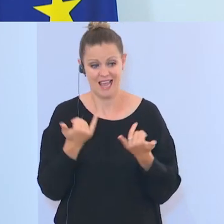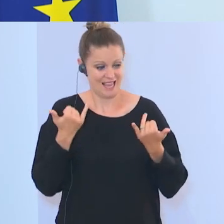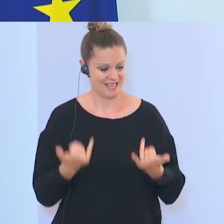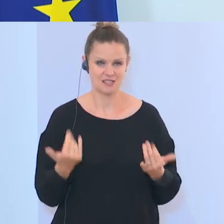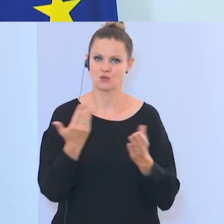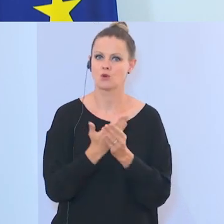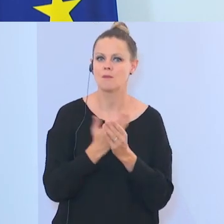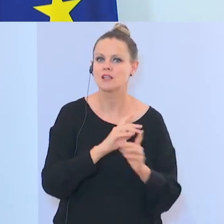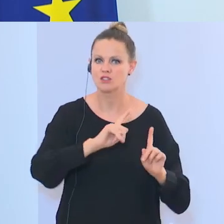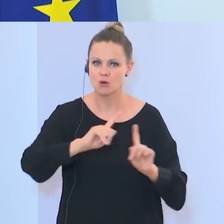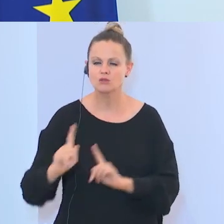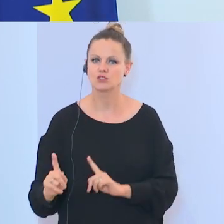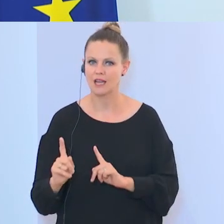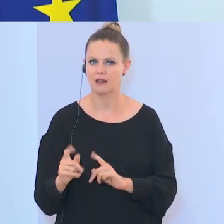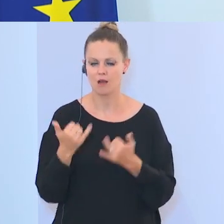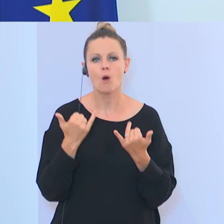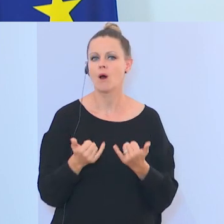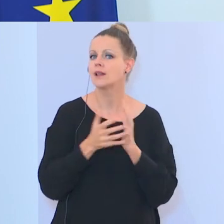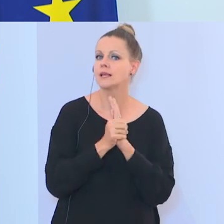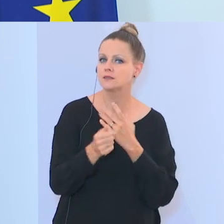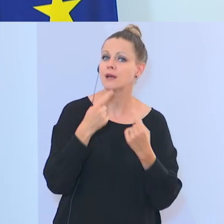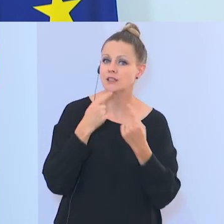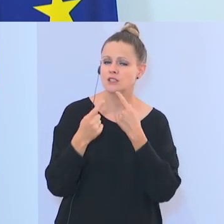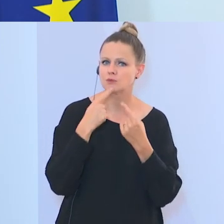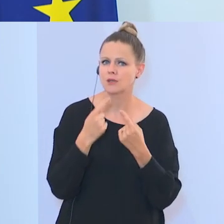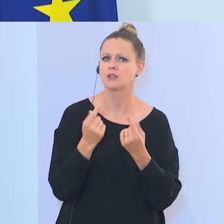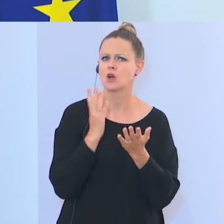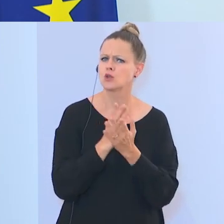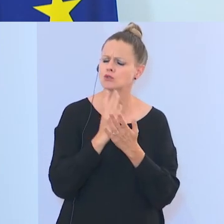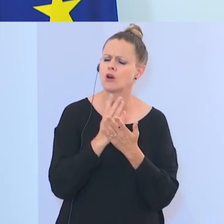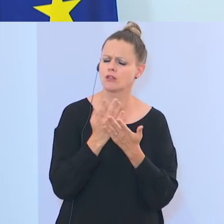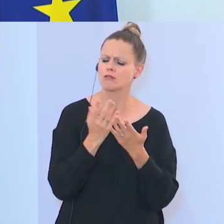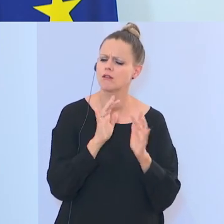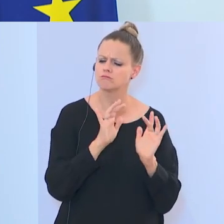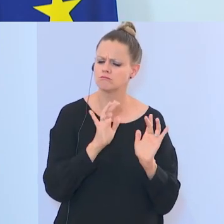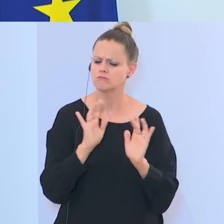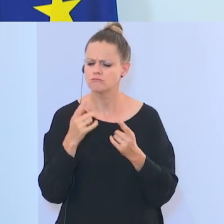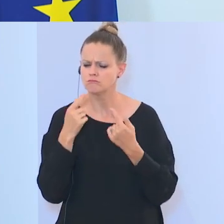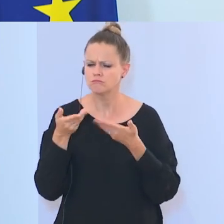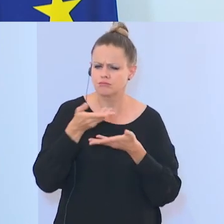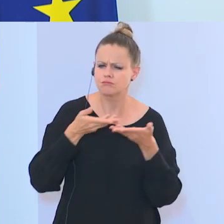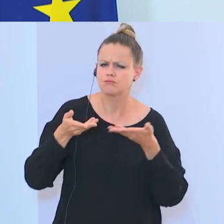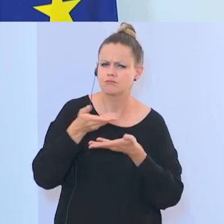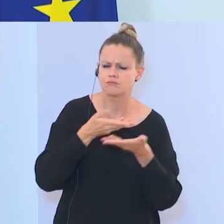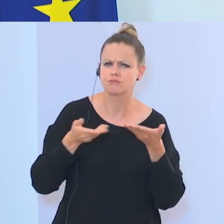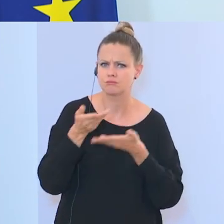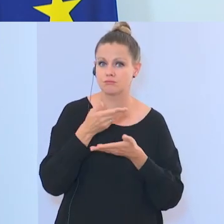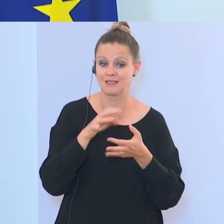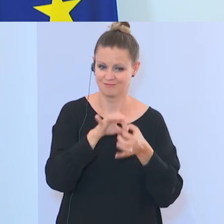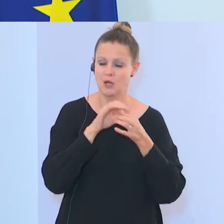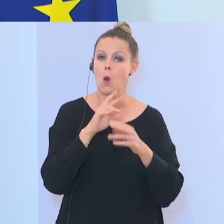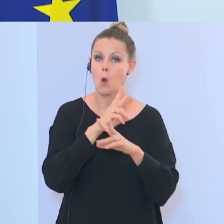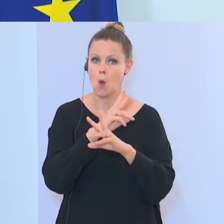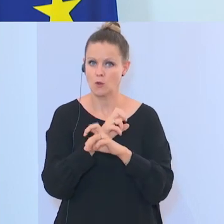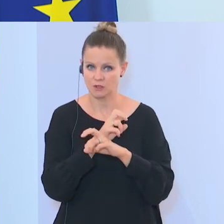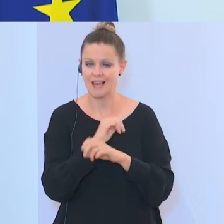Dokumentationsstelle, und das haben wir heute in einem Expertengespräch erörtert, sie bezieht sich natürlich auf Österreich, aber